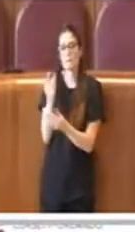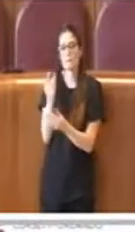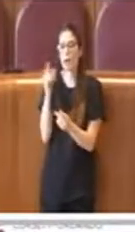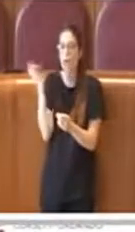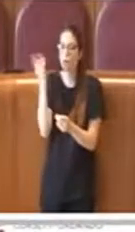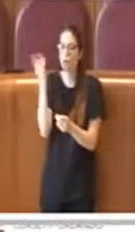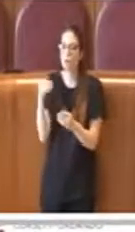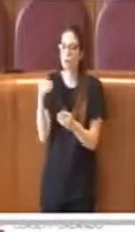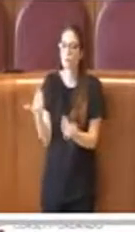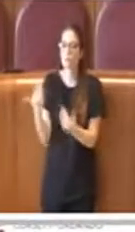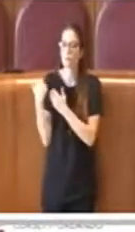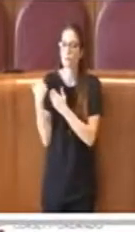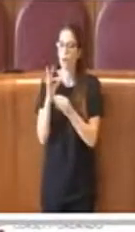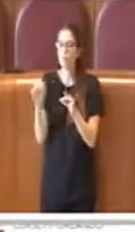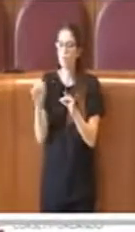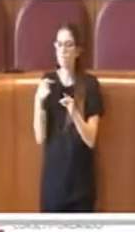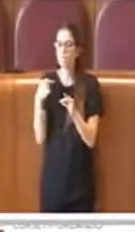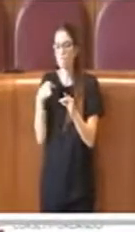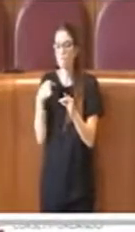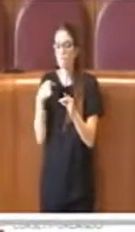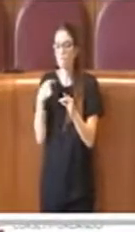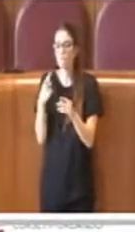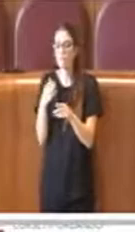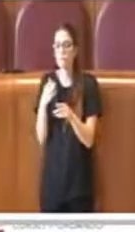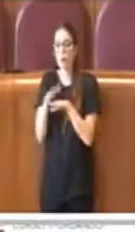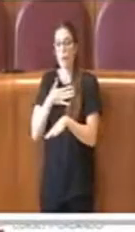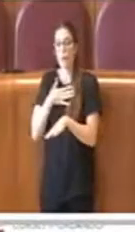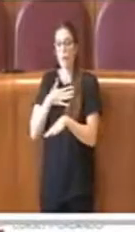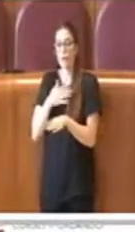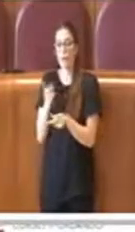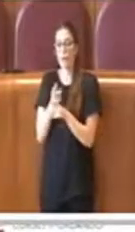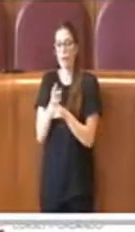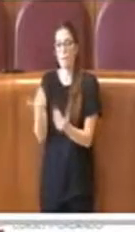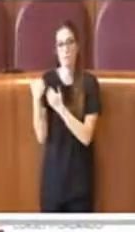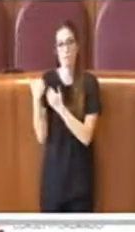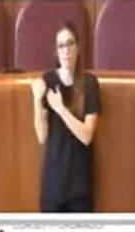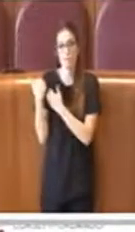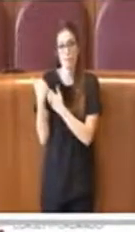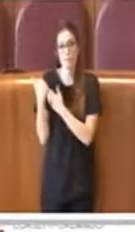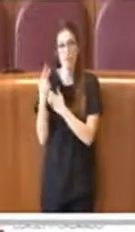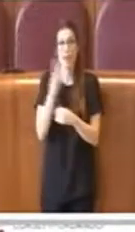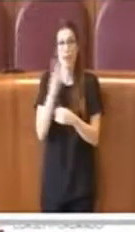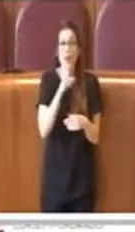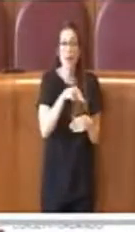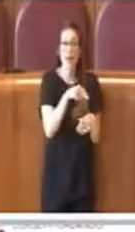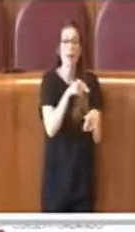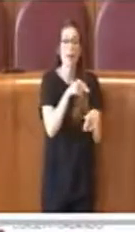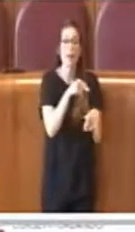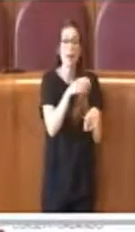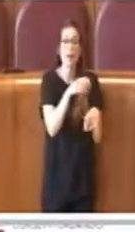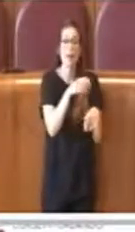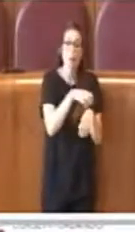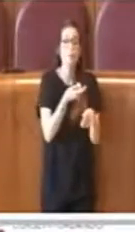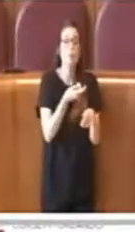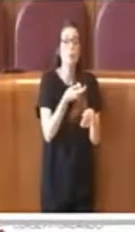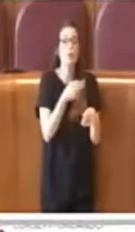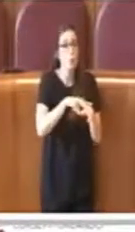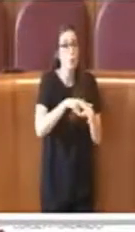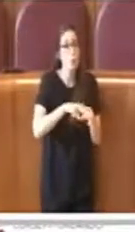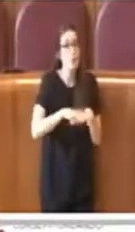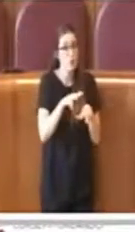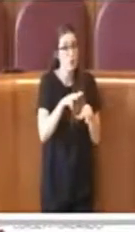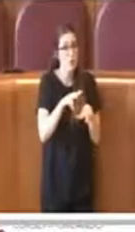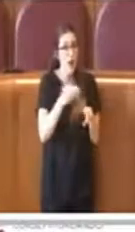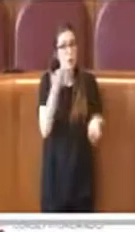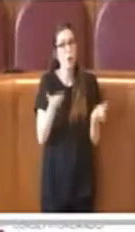carico aspetti che risultano essere di sua stritta competenza. Allo stesso tempo le consulte municipali, nel confronto con le